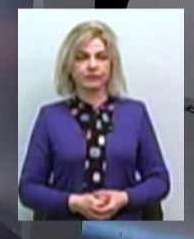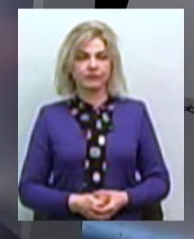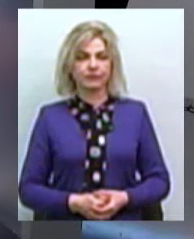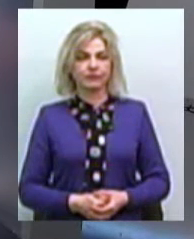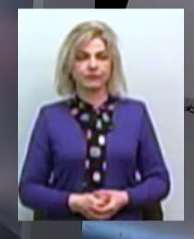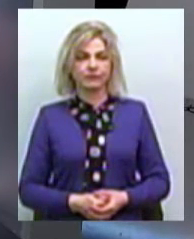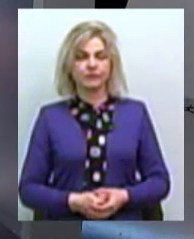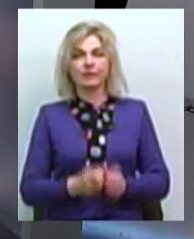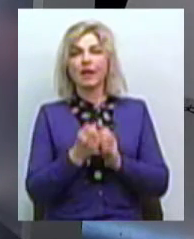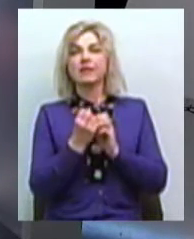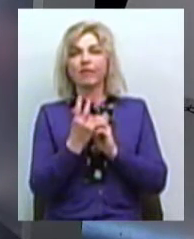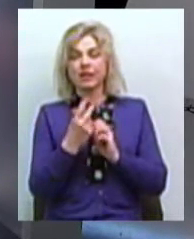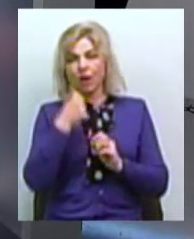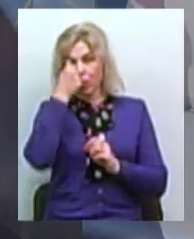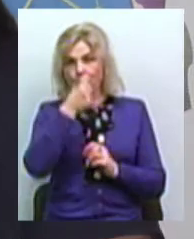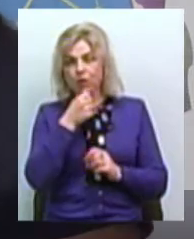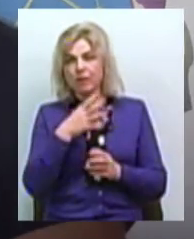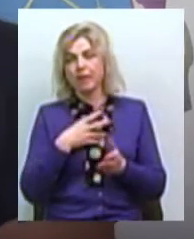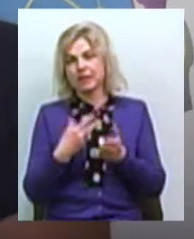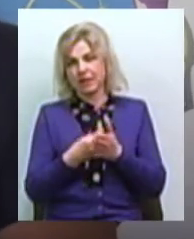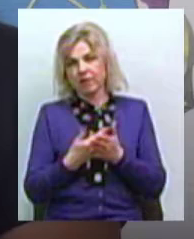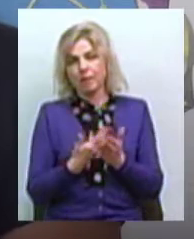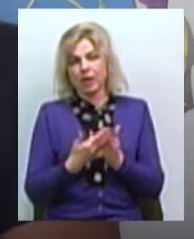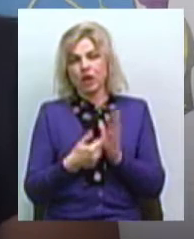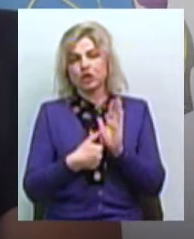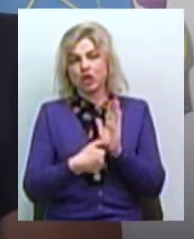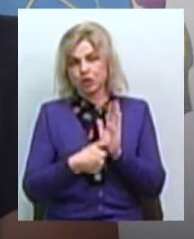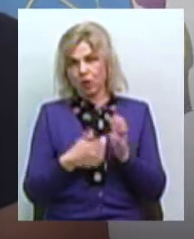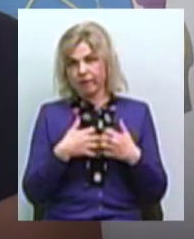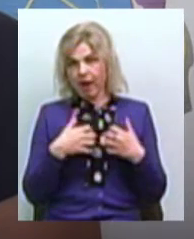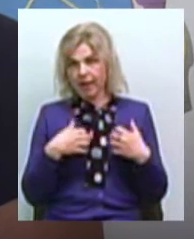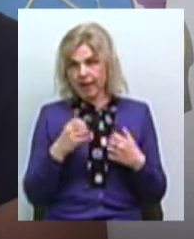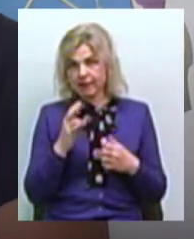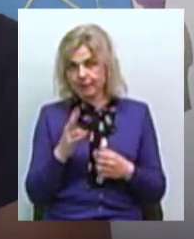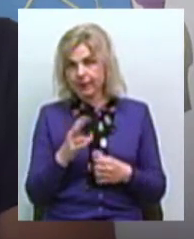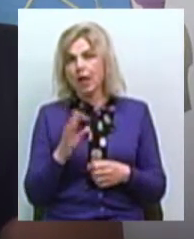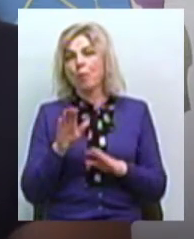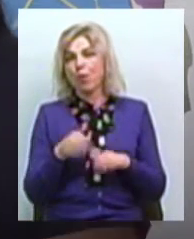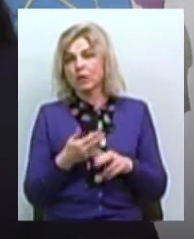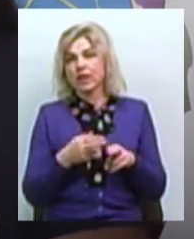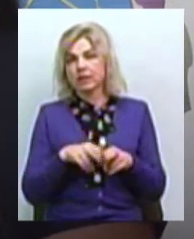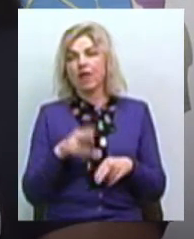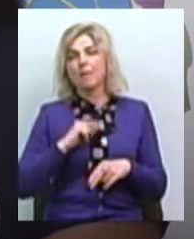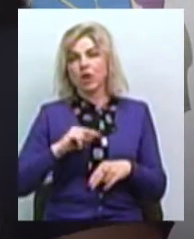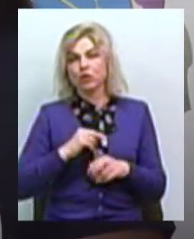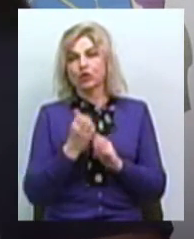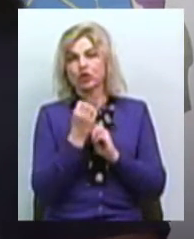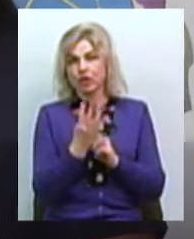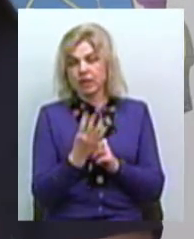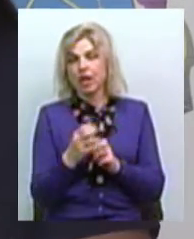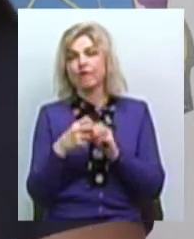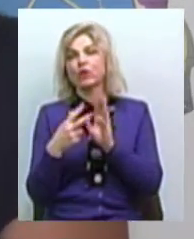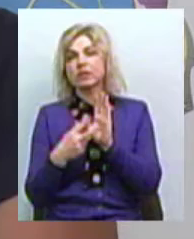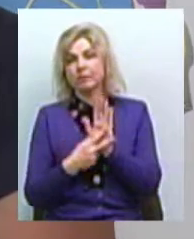В 2012 році було стерилізовано близько 600 тварин. Після цього працювали в 2014, в 2018